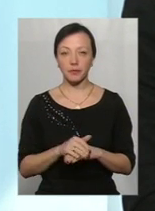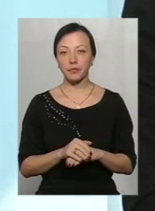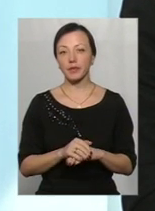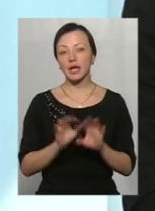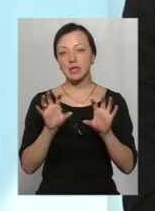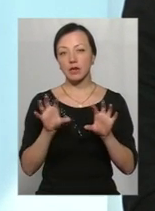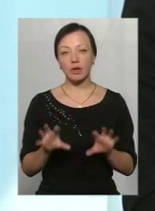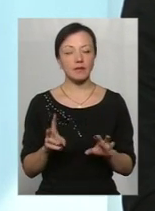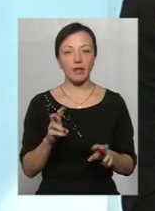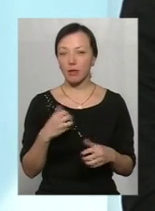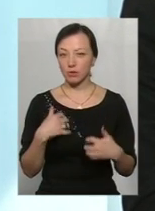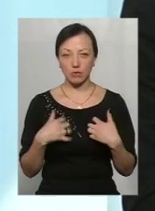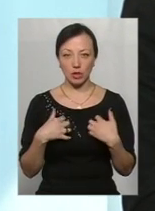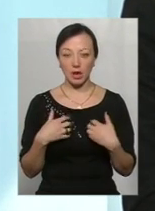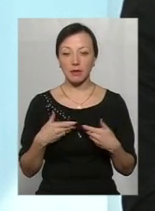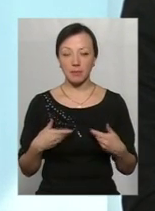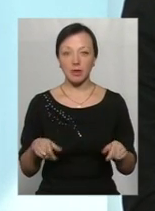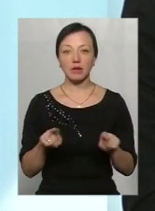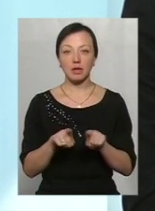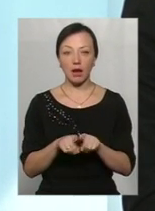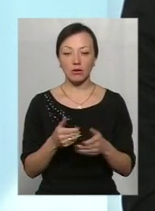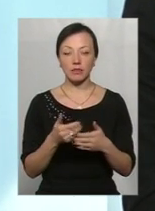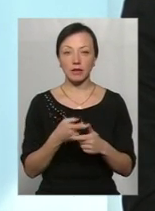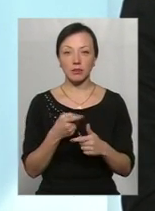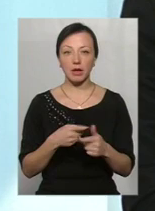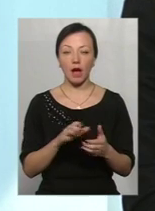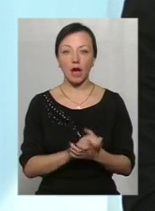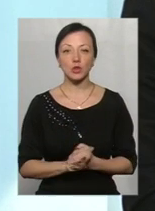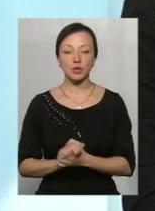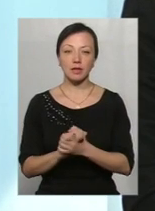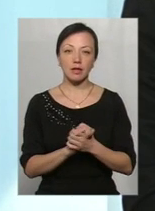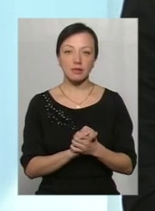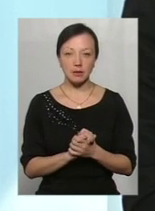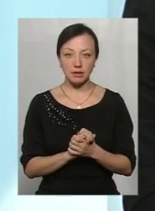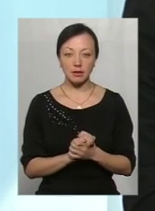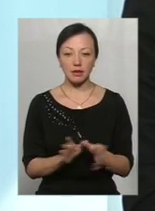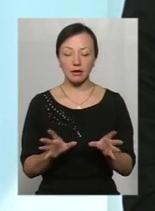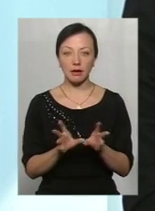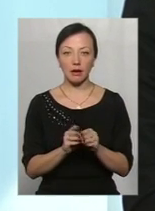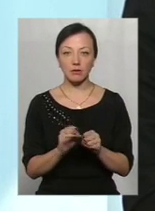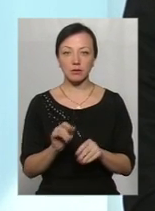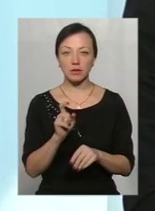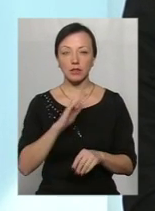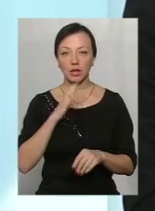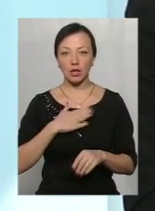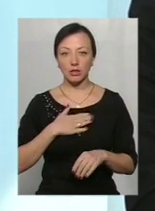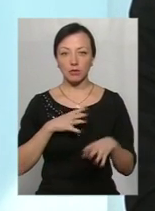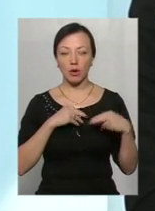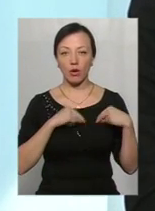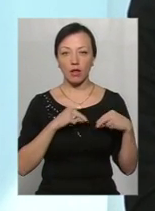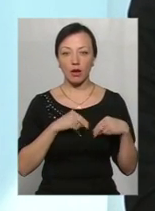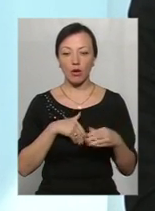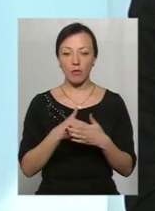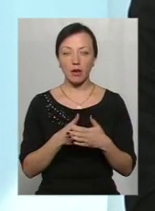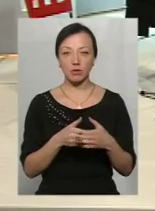Законодавці не поспішають. І ми вже також від ім'я асоціації разом з нашими колегами з громадського